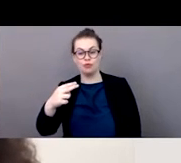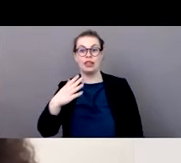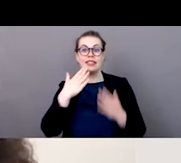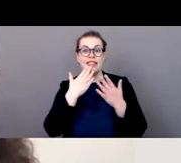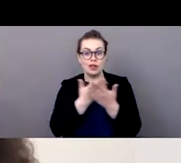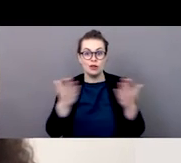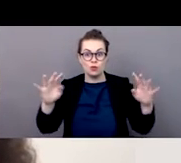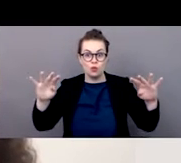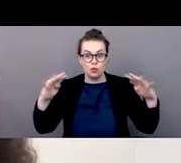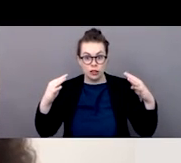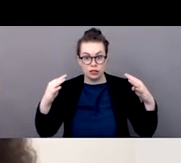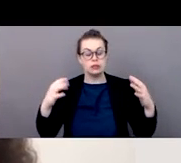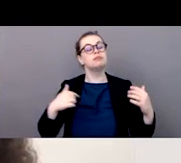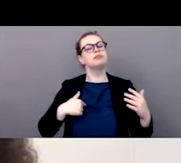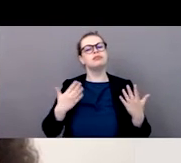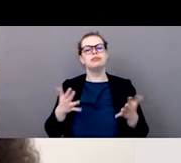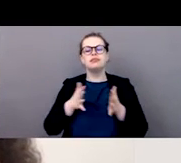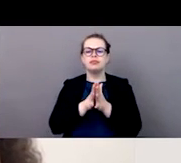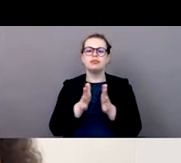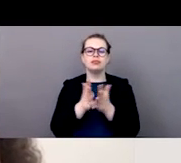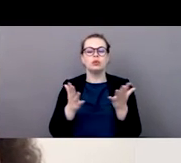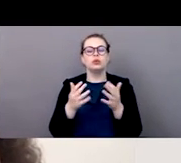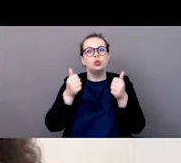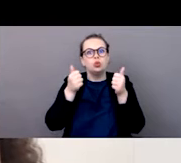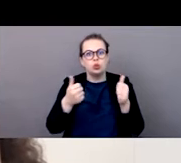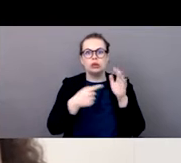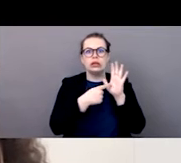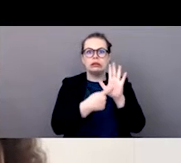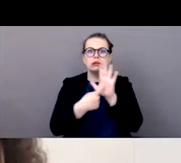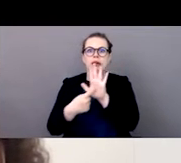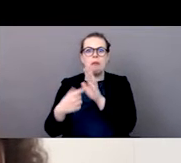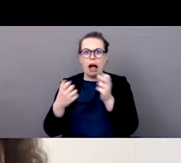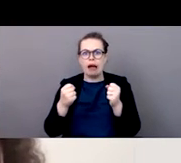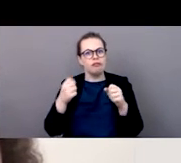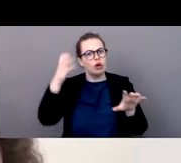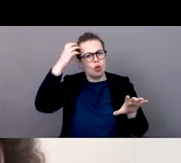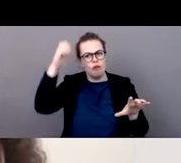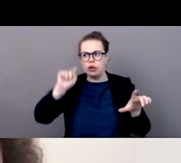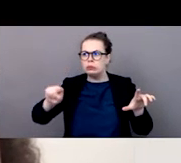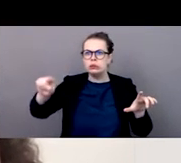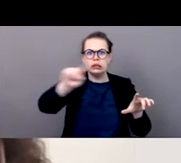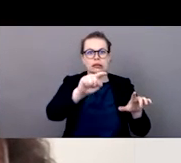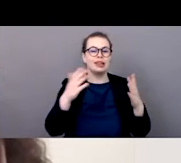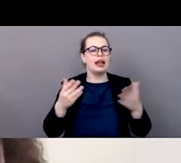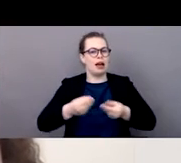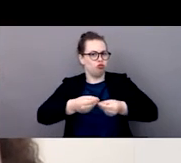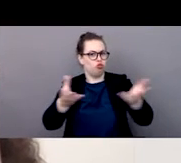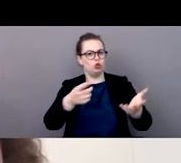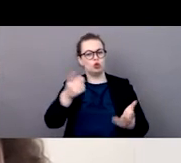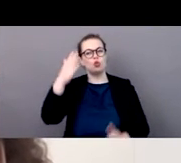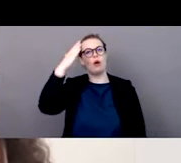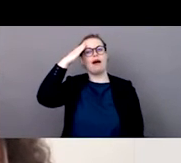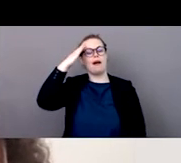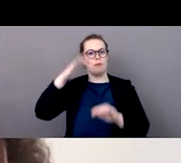de certains de ces bonnes pratiques que nous avons déjà identifiées par le gouvernement, si bien que la société civile,